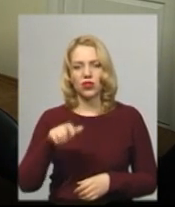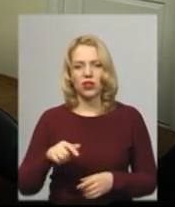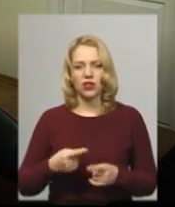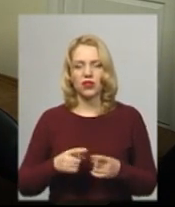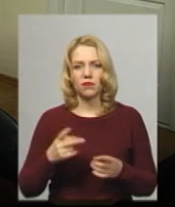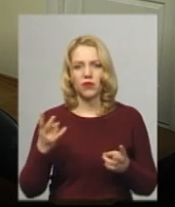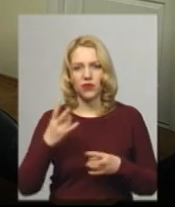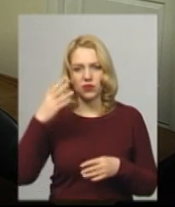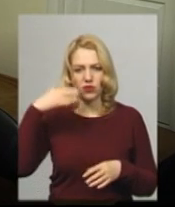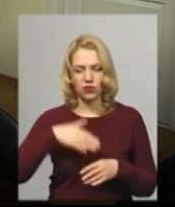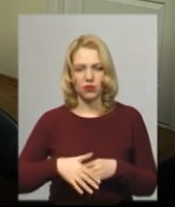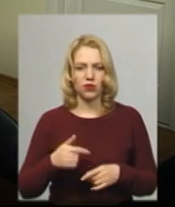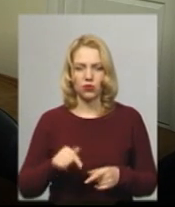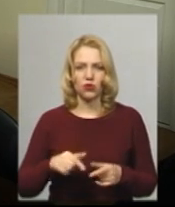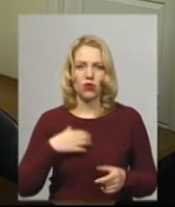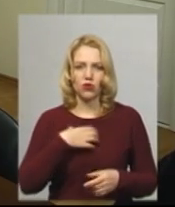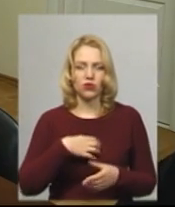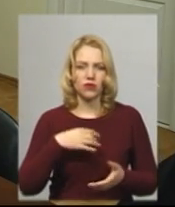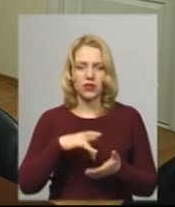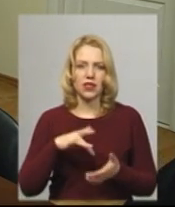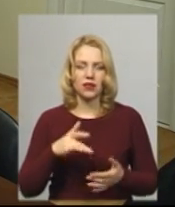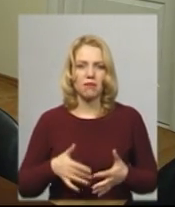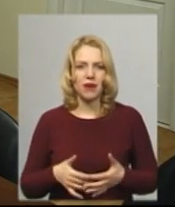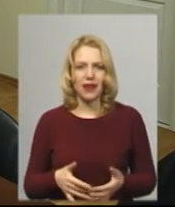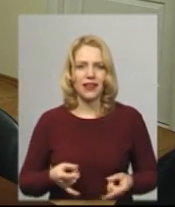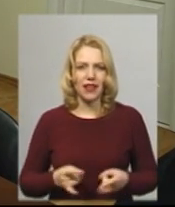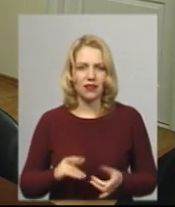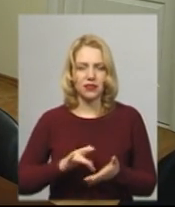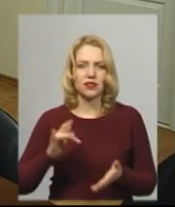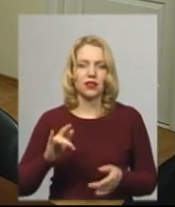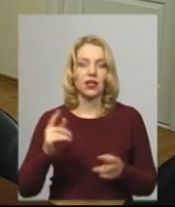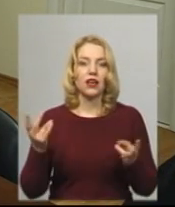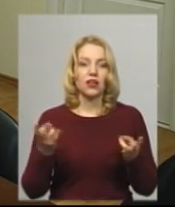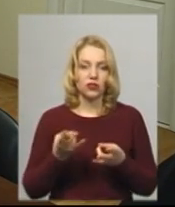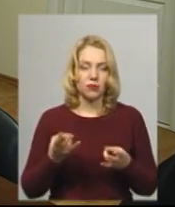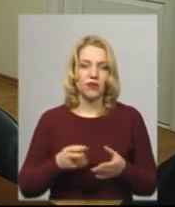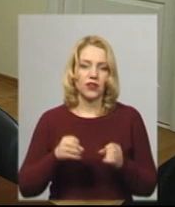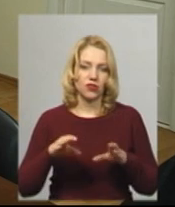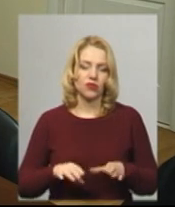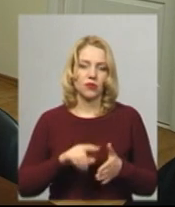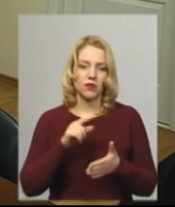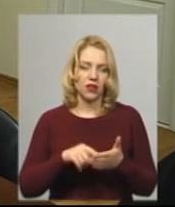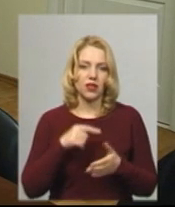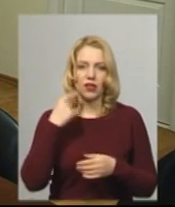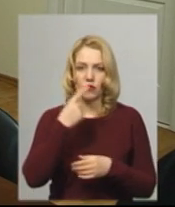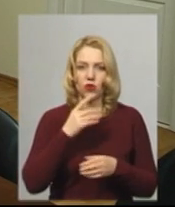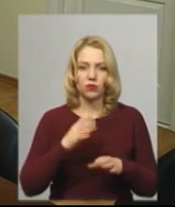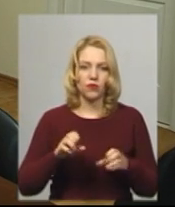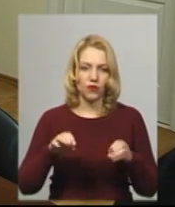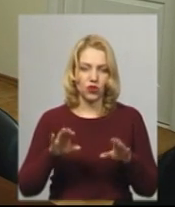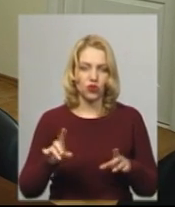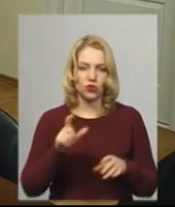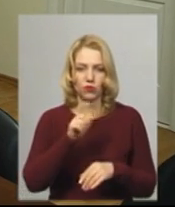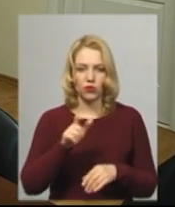зрозуміють. Тут основний центр, перинатальний центр. Якщо треба вирішувати питання, індивідуально будемо вирішувати, щоб людям було